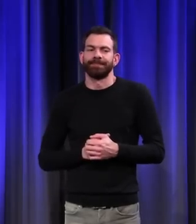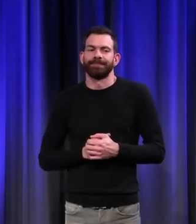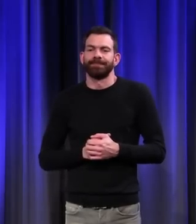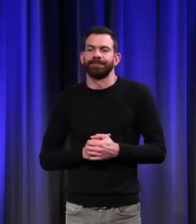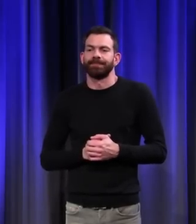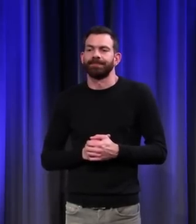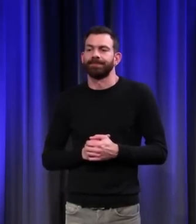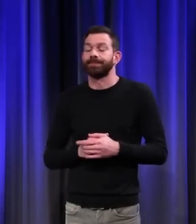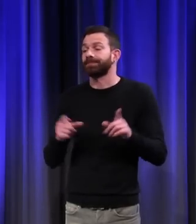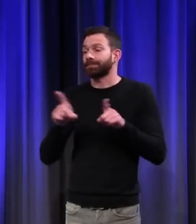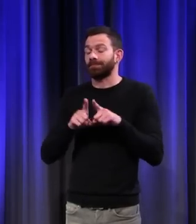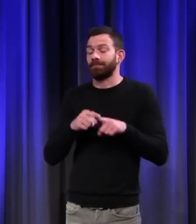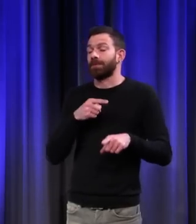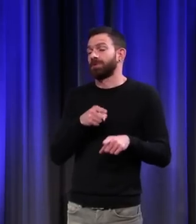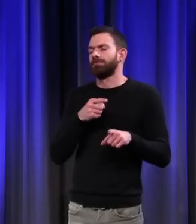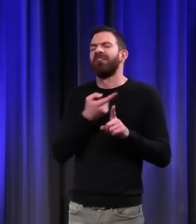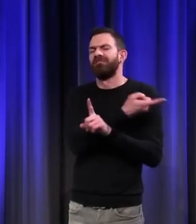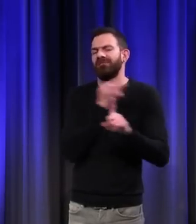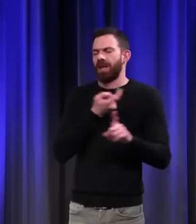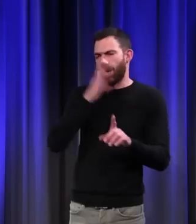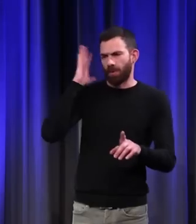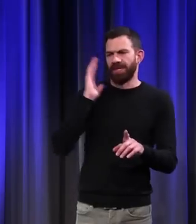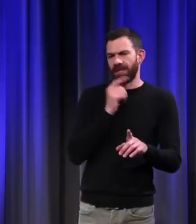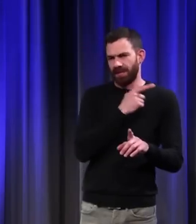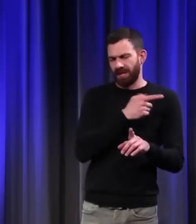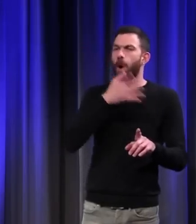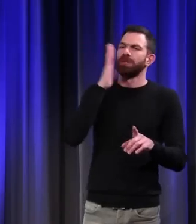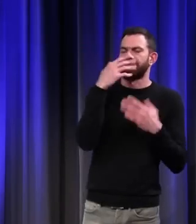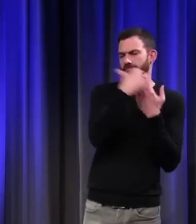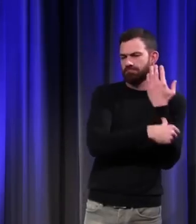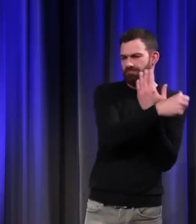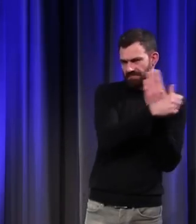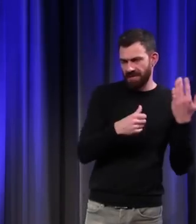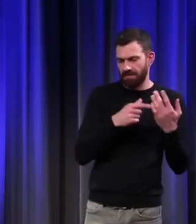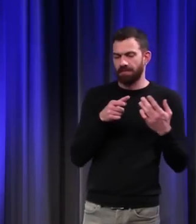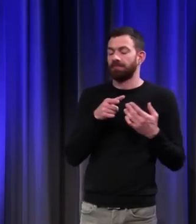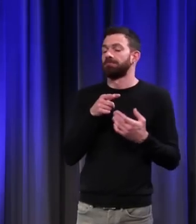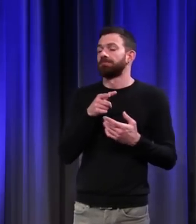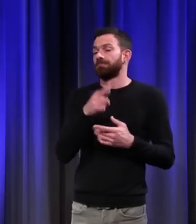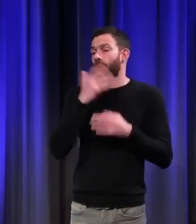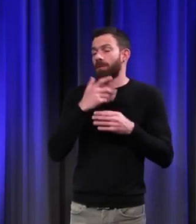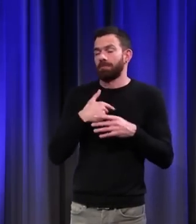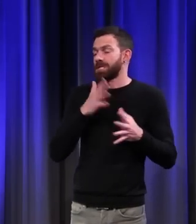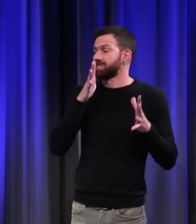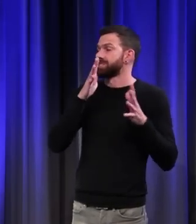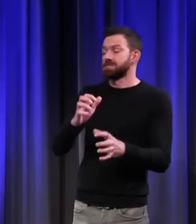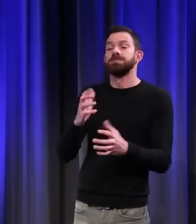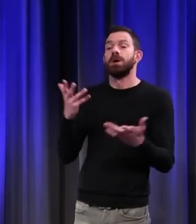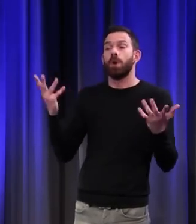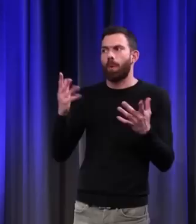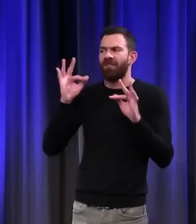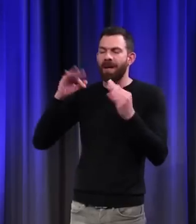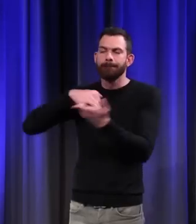Une aversion héritée de l'Antiquité, l'Antiquité biblique surtout, une aversion pour tout ce qui est l'ordre du